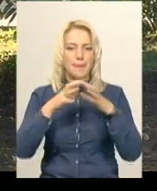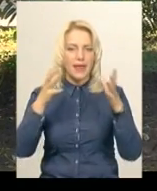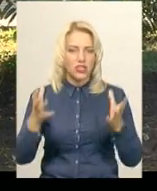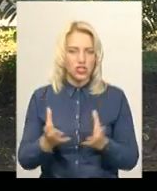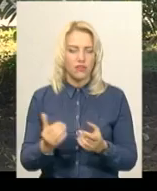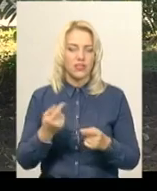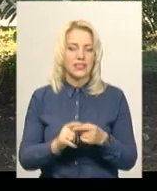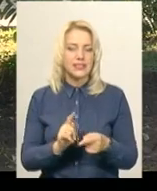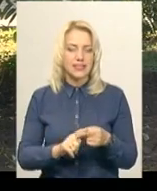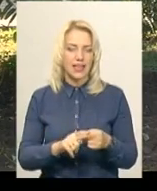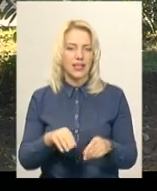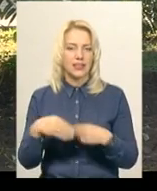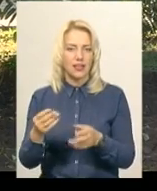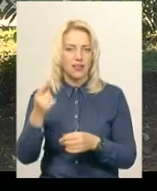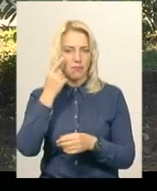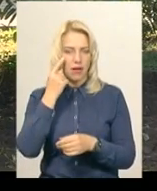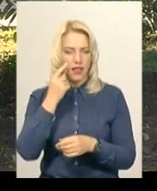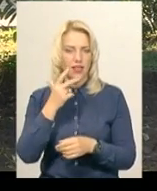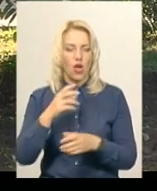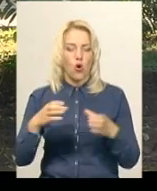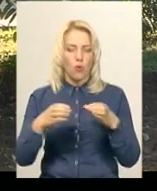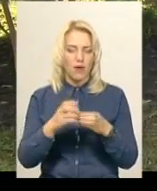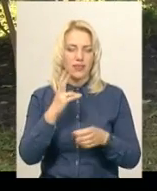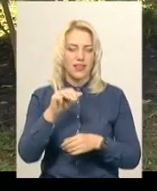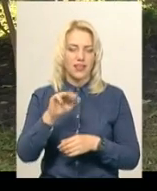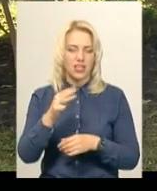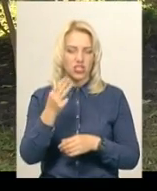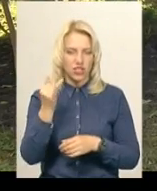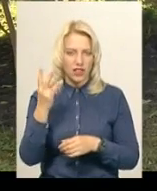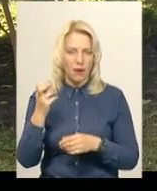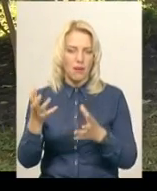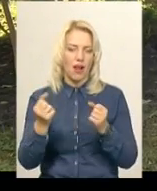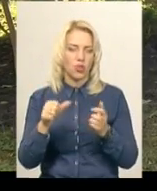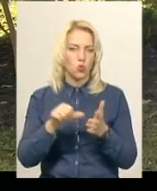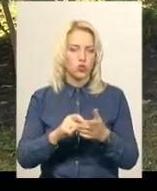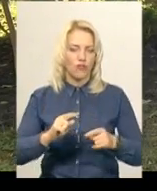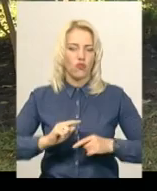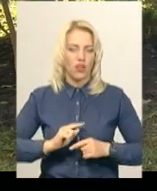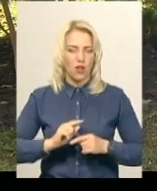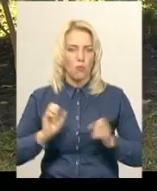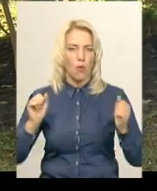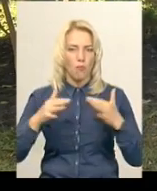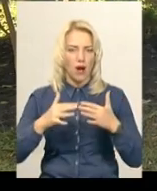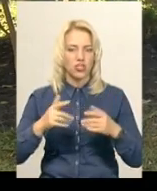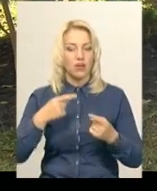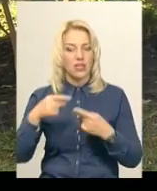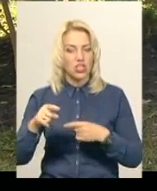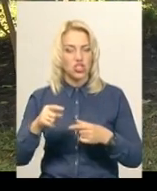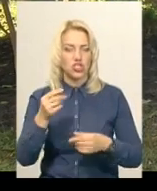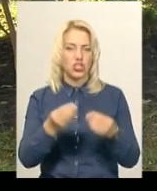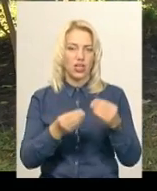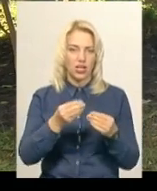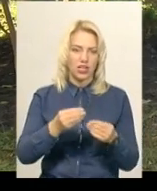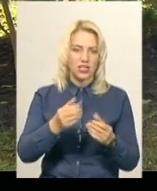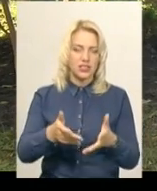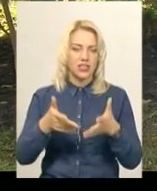команді з Нетішином брати участь у фінальному матчі. В іншій грі з'ясовували фіналіста